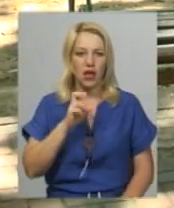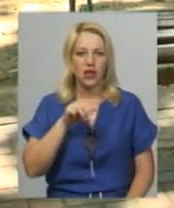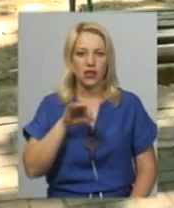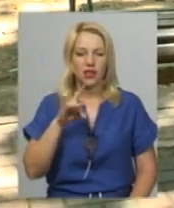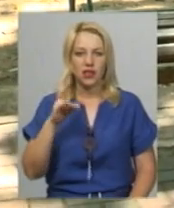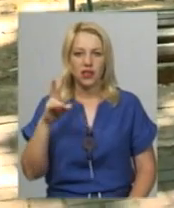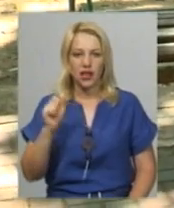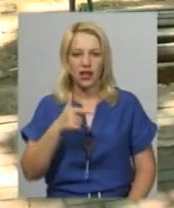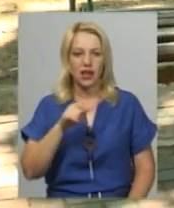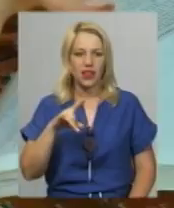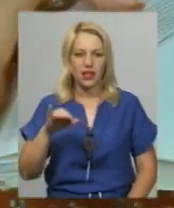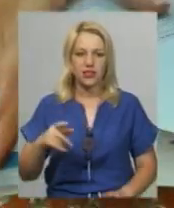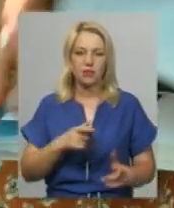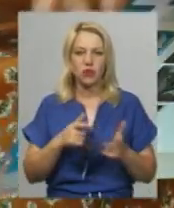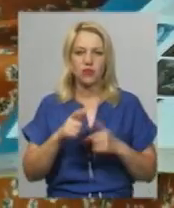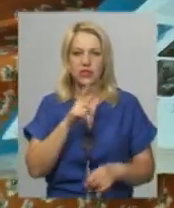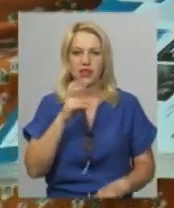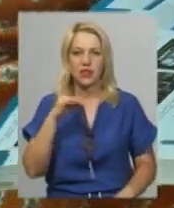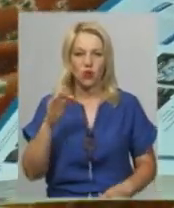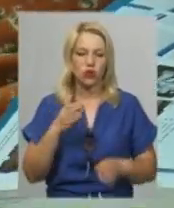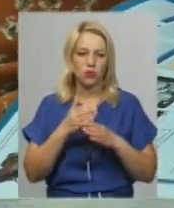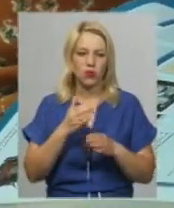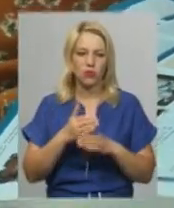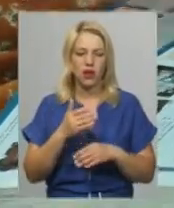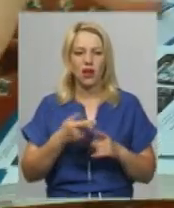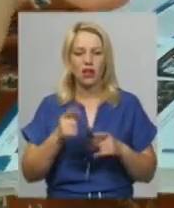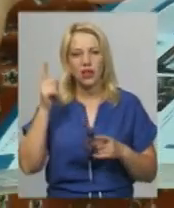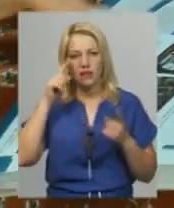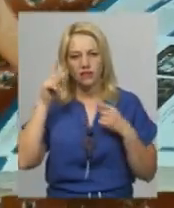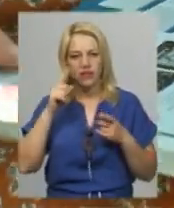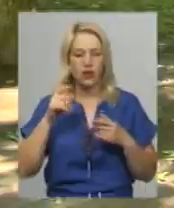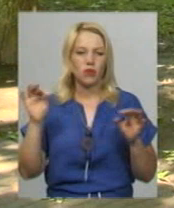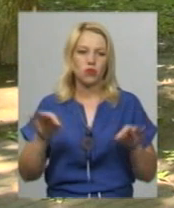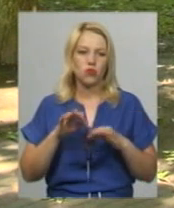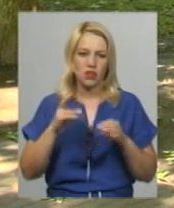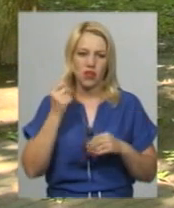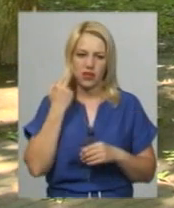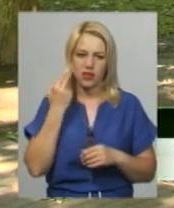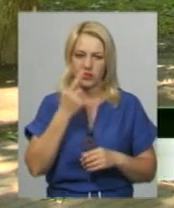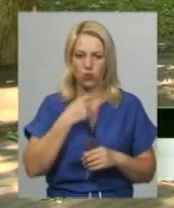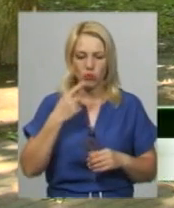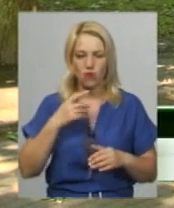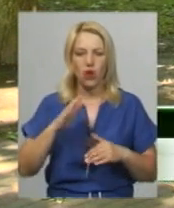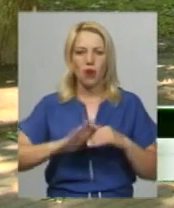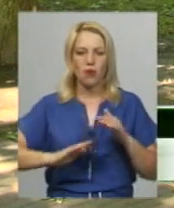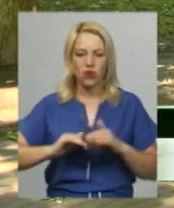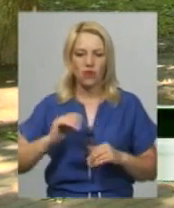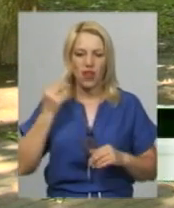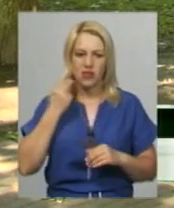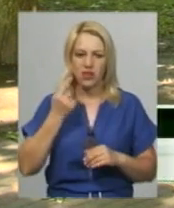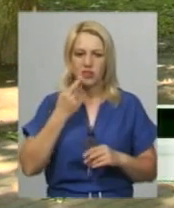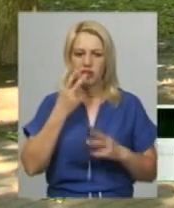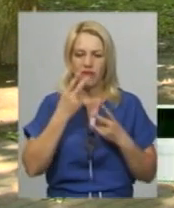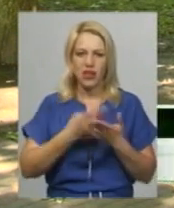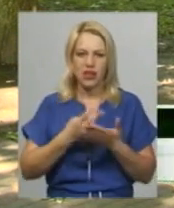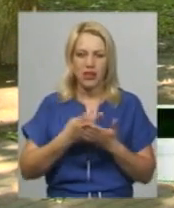Булезі у підготовці до ЗНО з англійської мови допомагали фільмі і музика на англійській мові. Практикувала англійську тим, що я дивилась